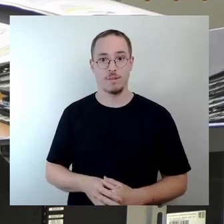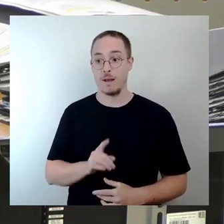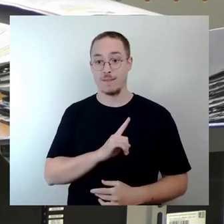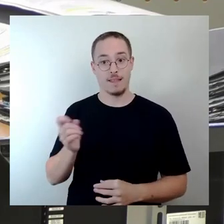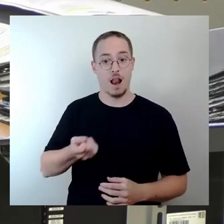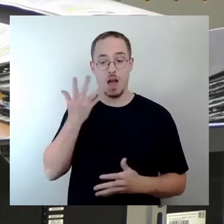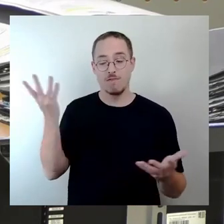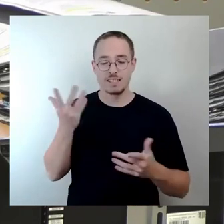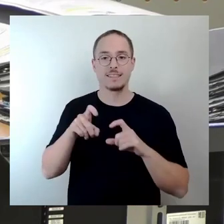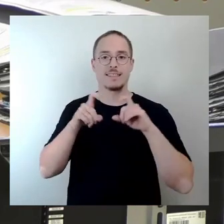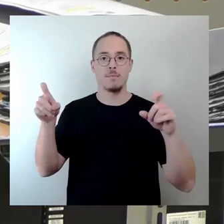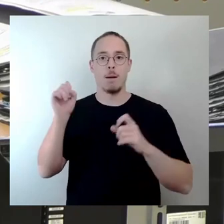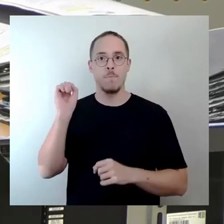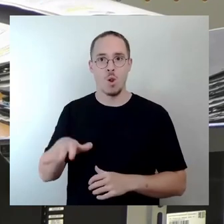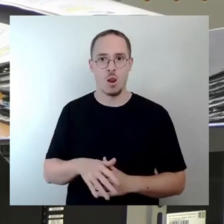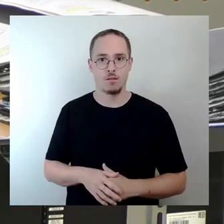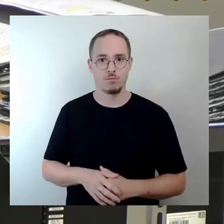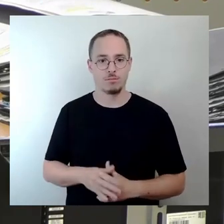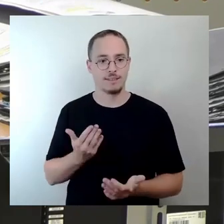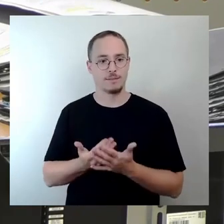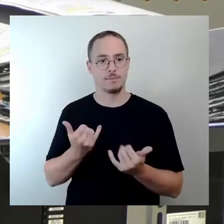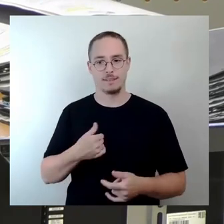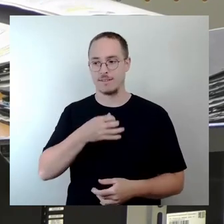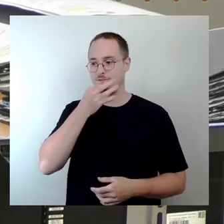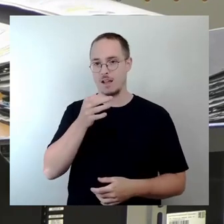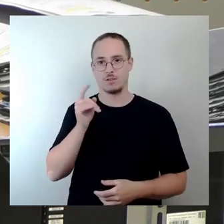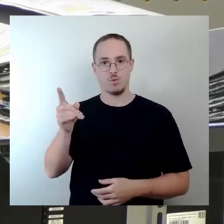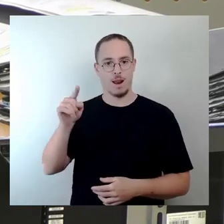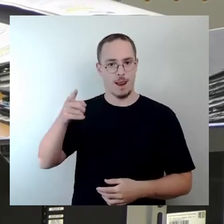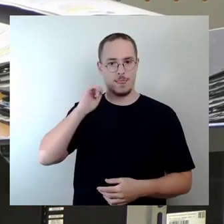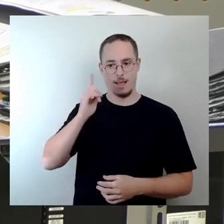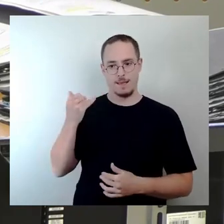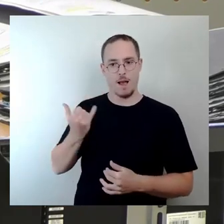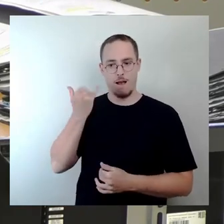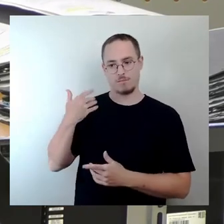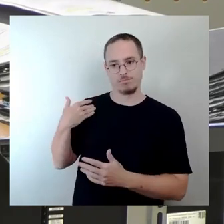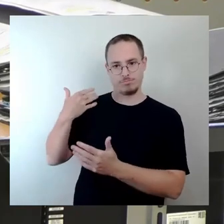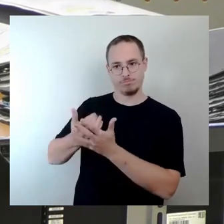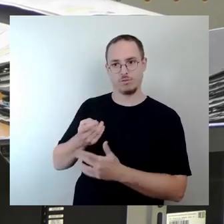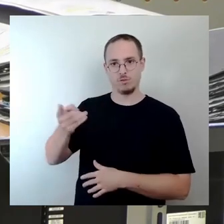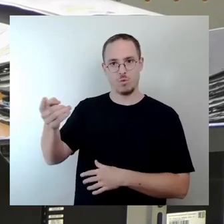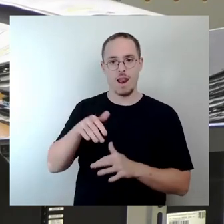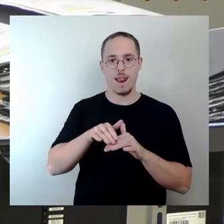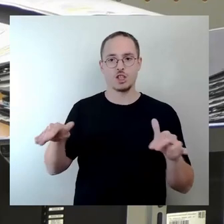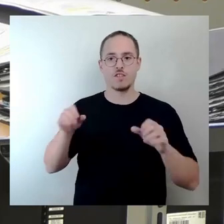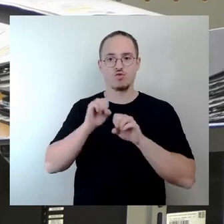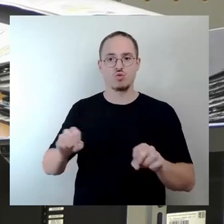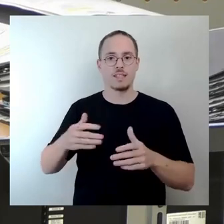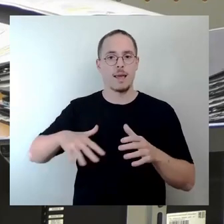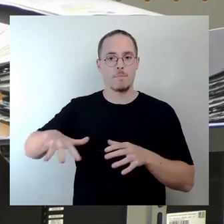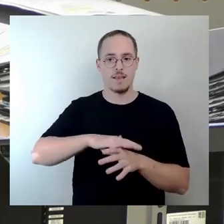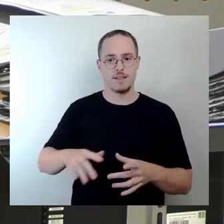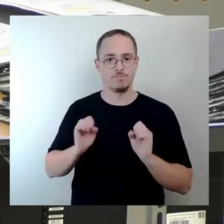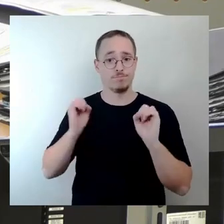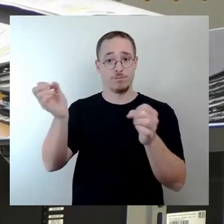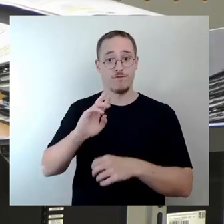Frage stellen, wer hat sich denn in den letzten Jahren dort für das Landschaftsschutzgebiet wirklich engagiert? Das waren doch die Leute aus dem Verein. Und das war der Herr